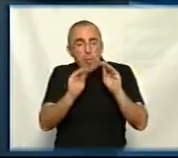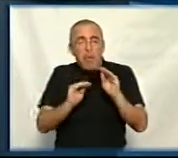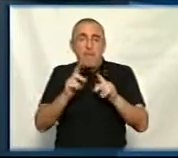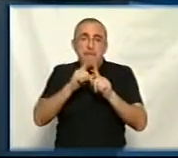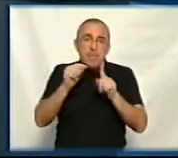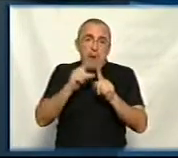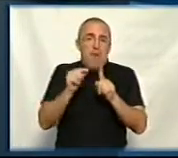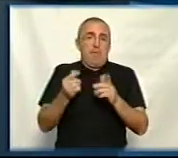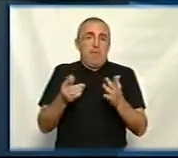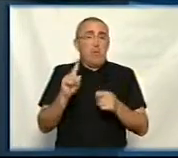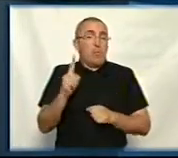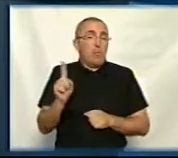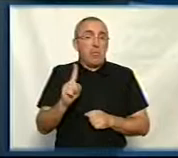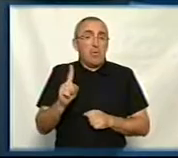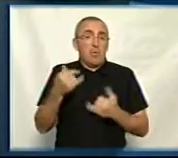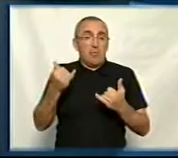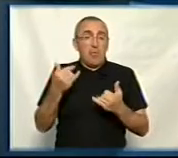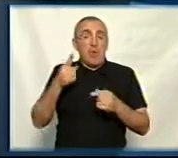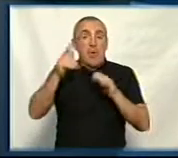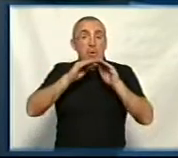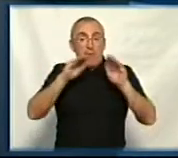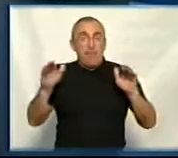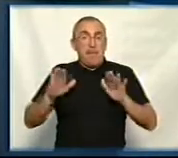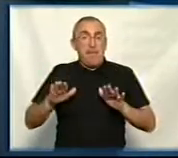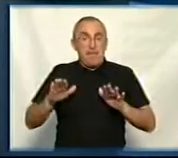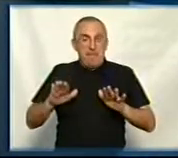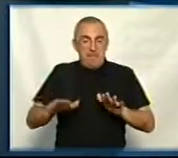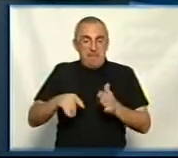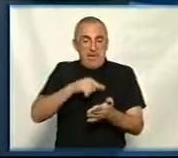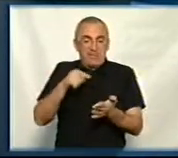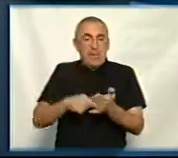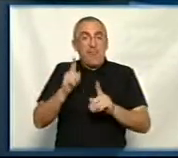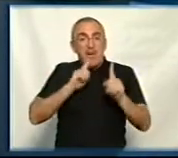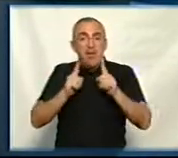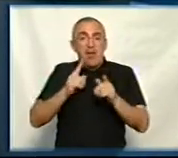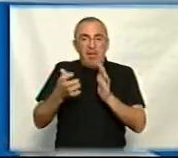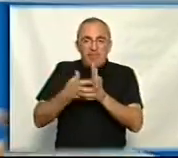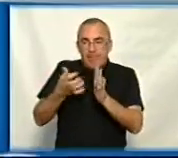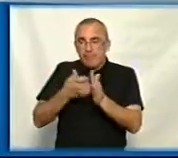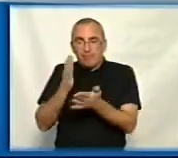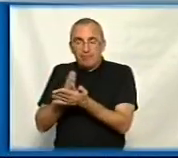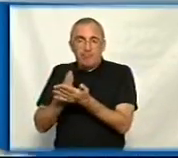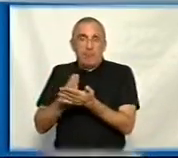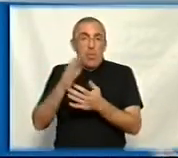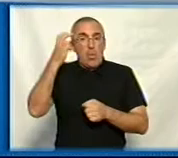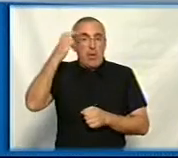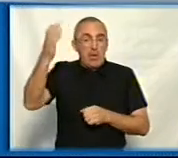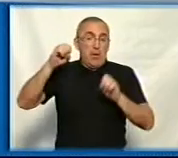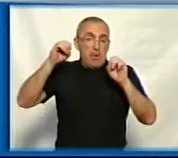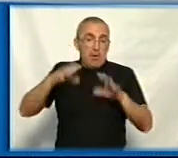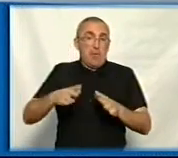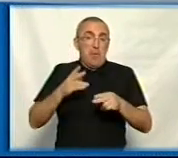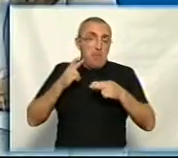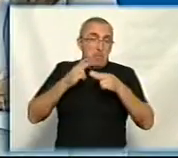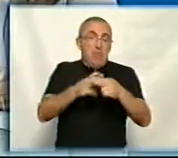правила. Щоб справді. Тому що ми зараз вийшли на той рівень, коли місцеві ради, вони бачать цю недосконалість правил. Ось у Києві ж прийняли такий же